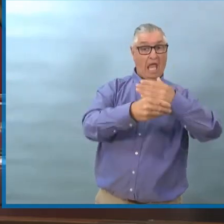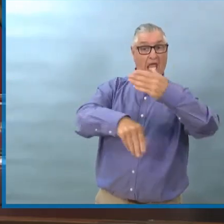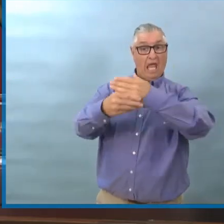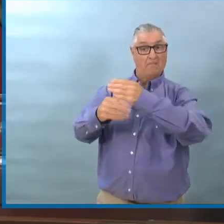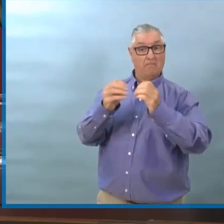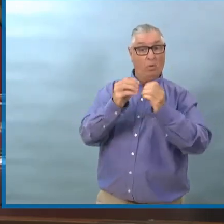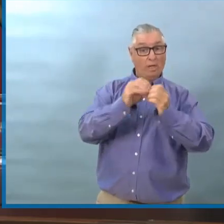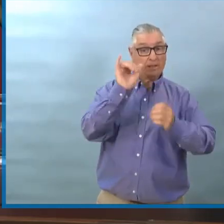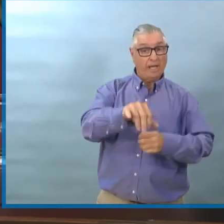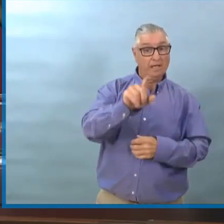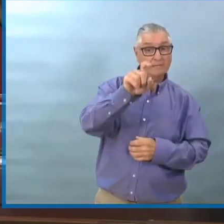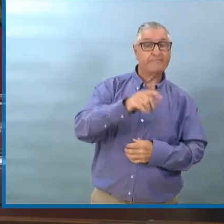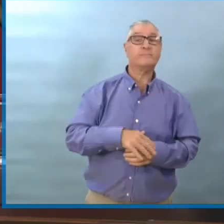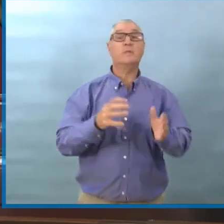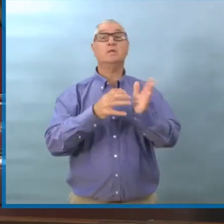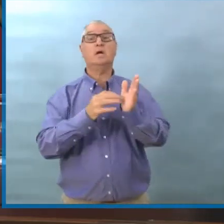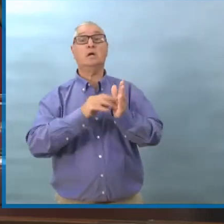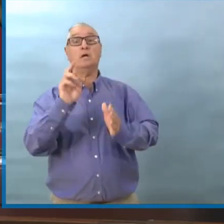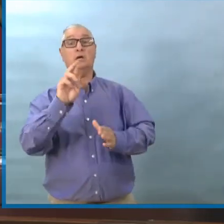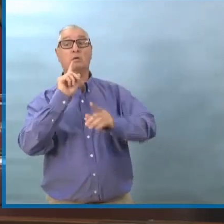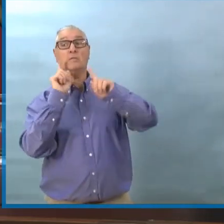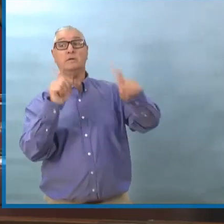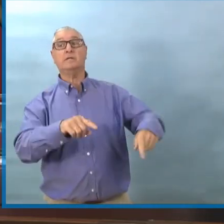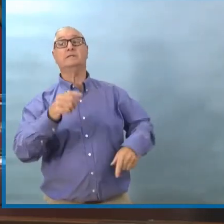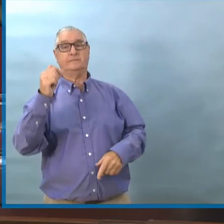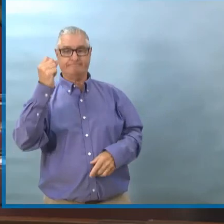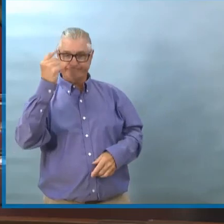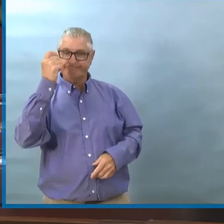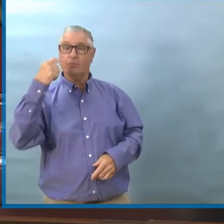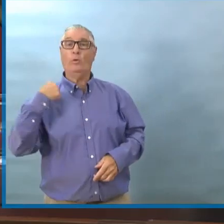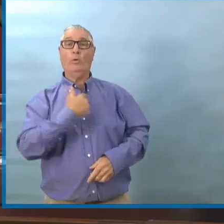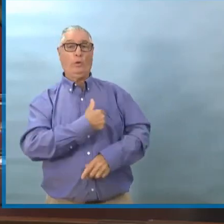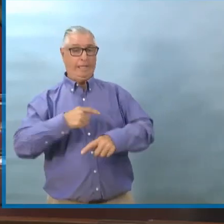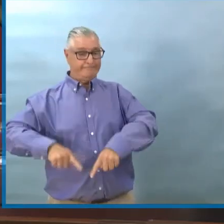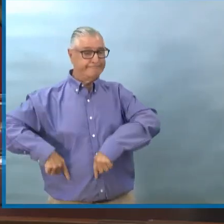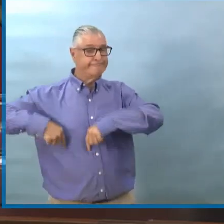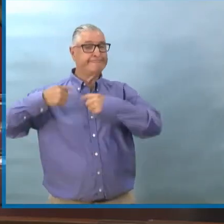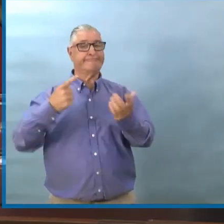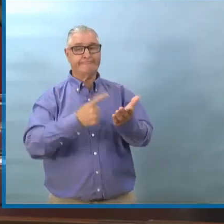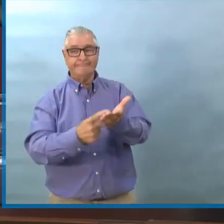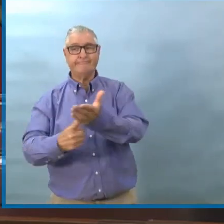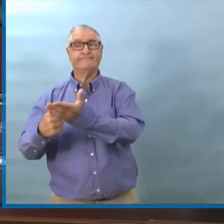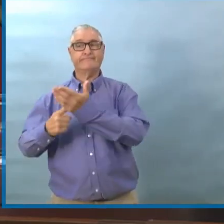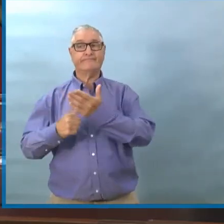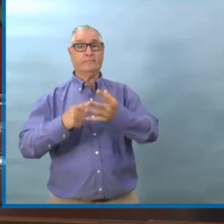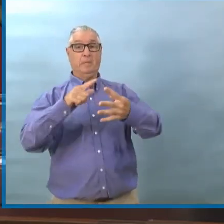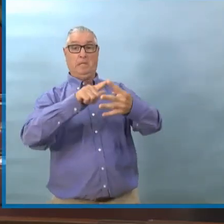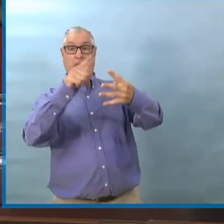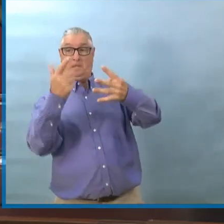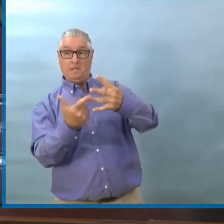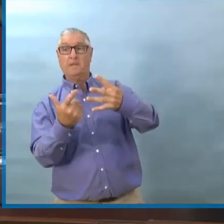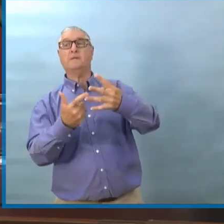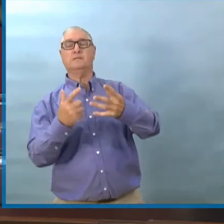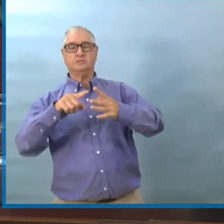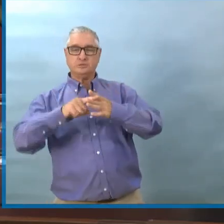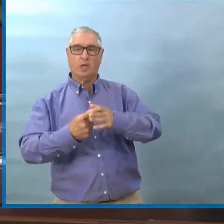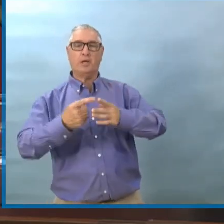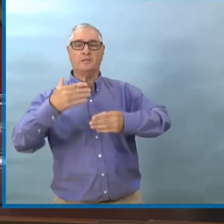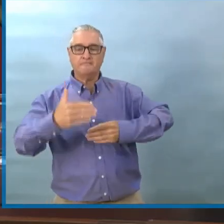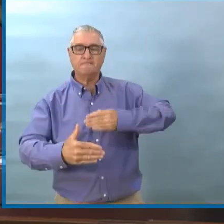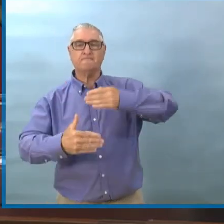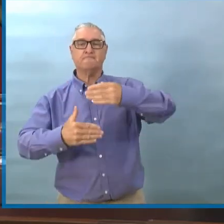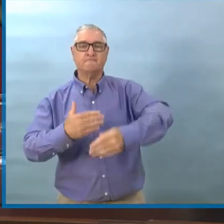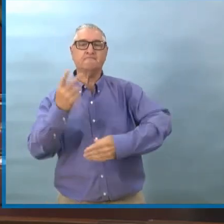On fait les choses petit à petit. La troisième phase, ce n pas différent. On a levé certaines interdictions de voyage.